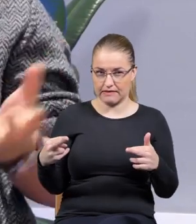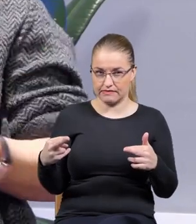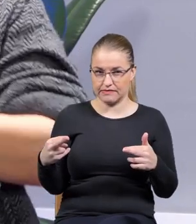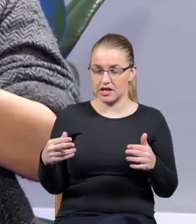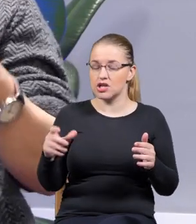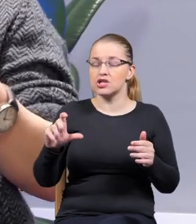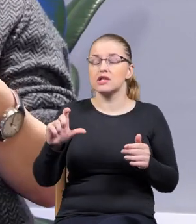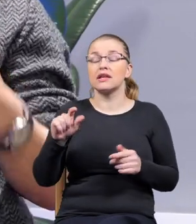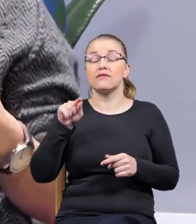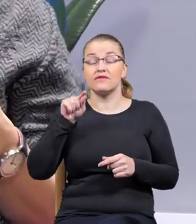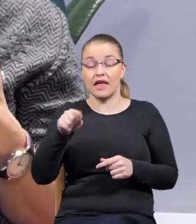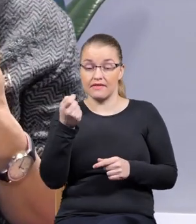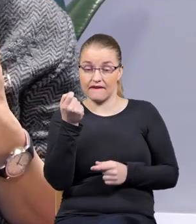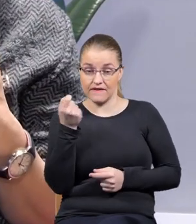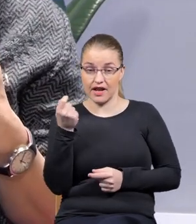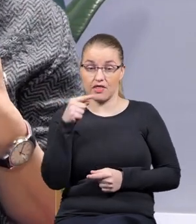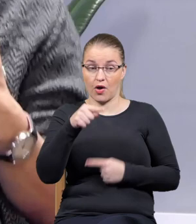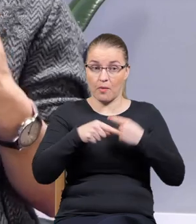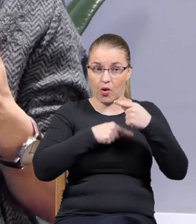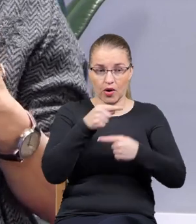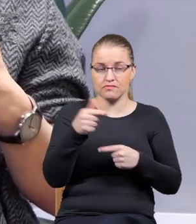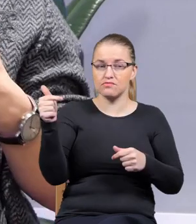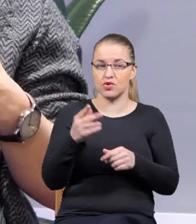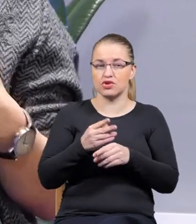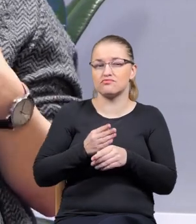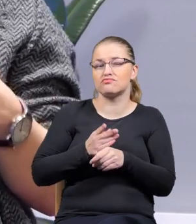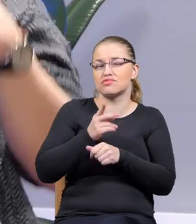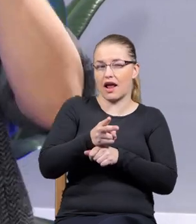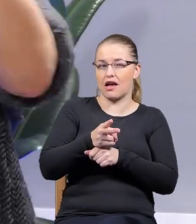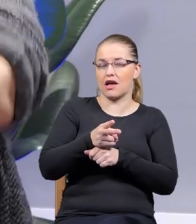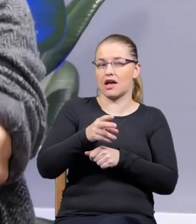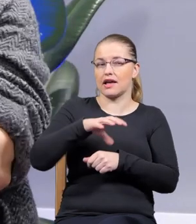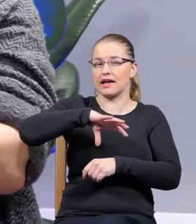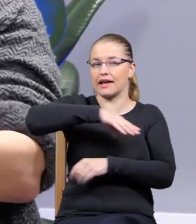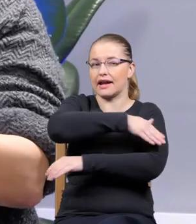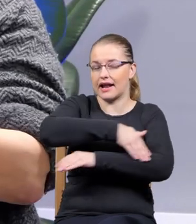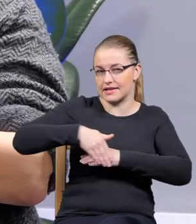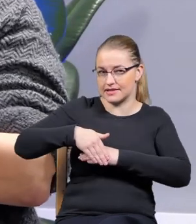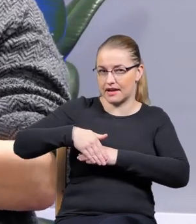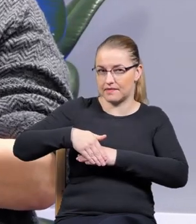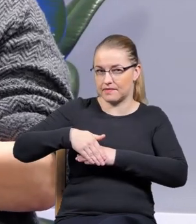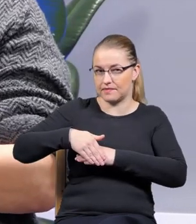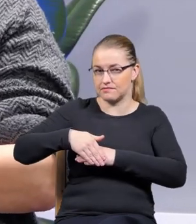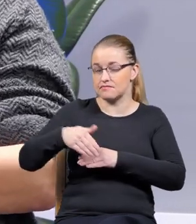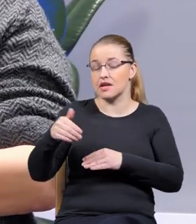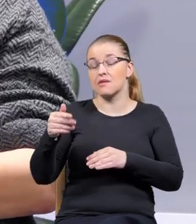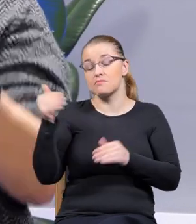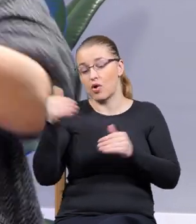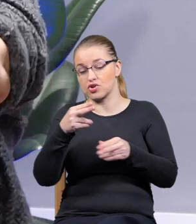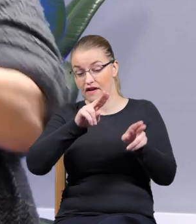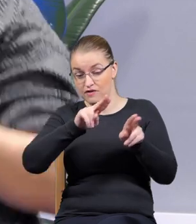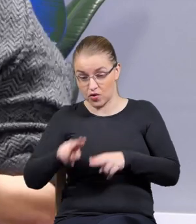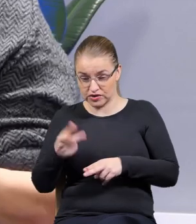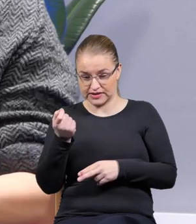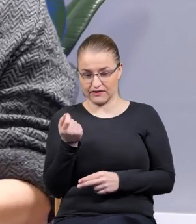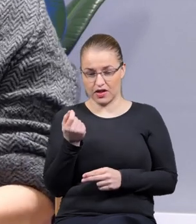głupie już, jakby konieczne do przekroczenia. I właśnie wtedy takie pokolenie musi przekroczyć taką swoją granicę. Nawet